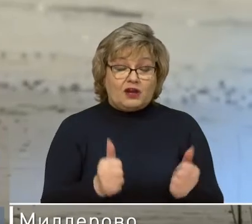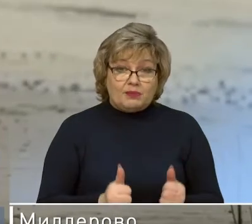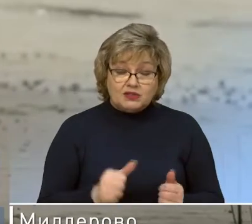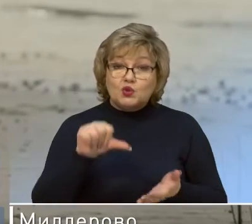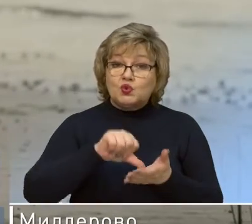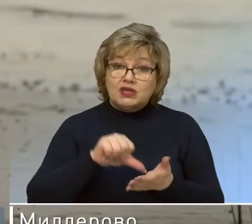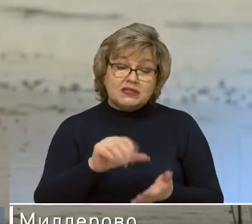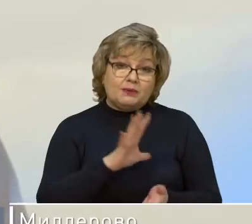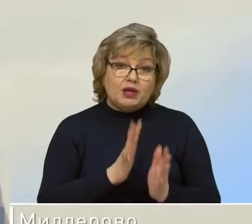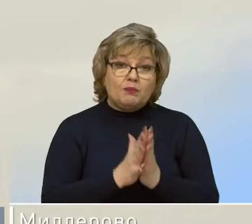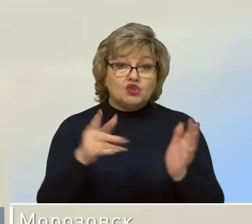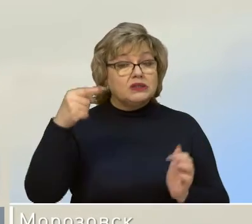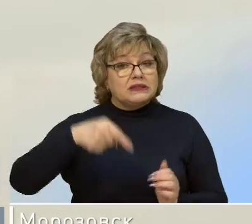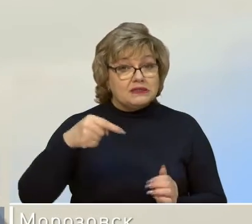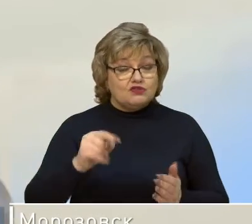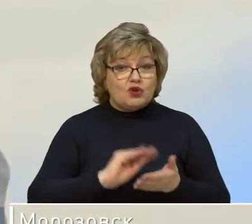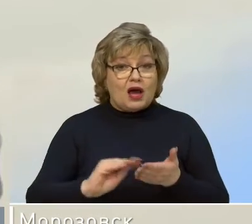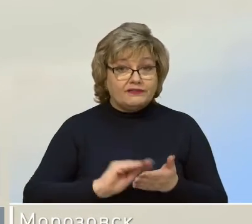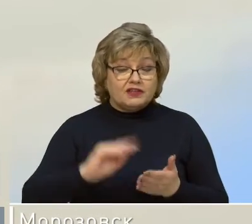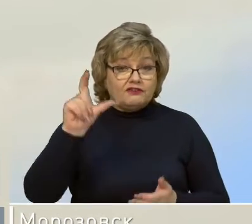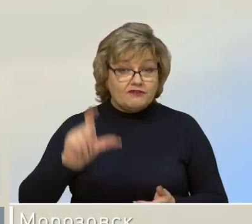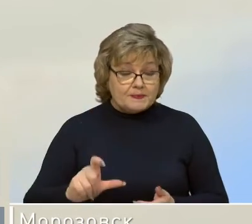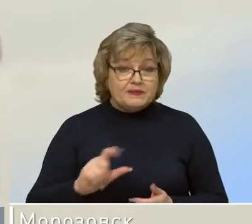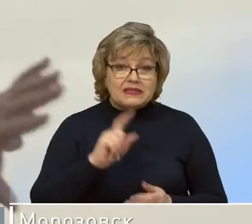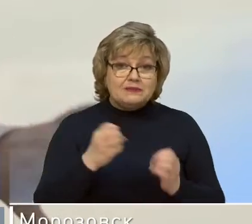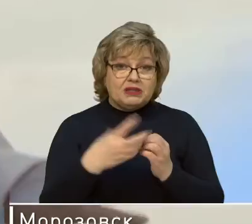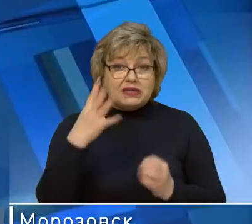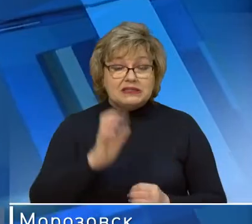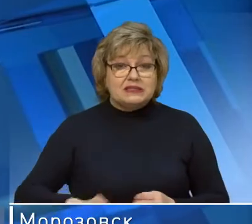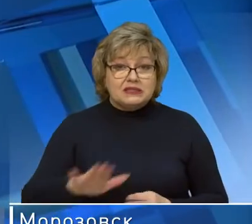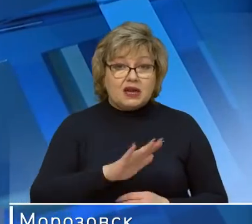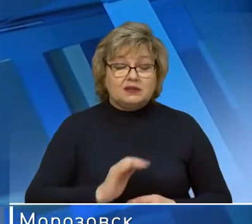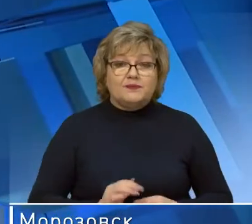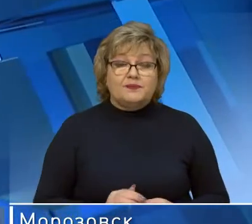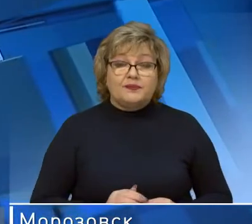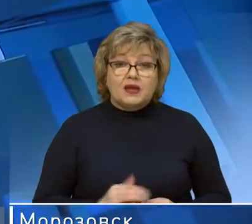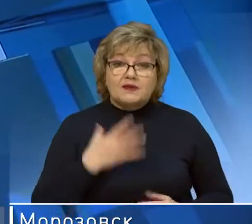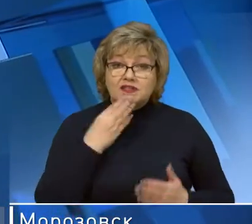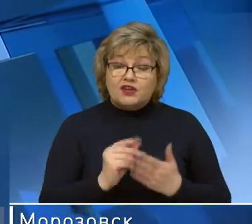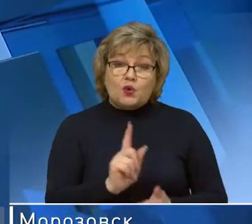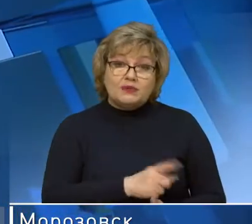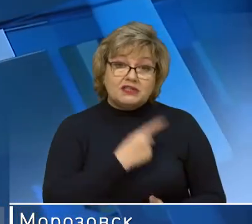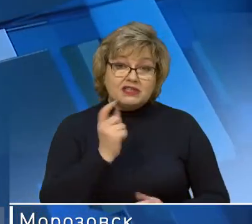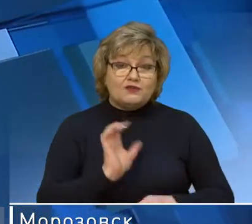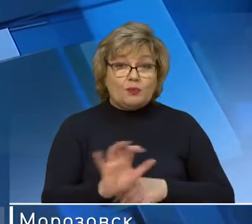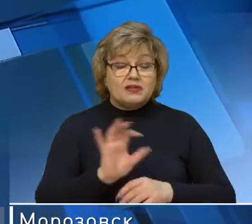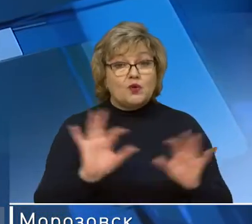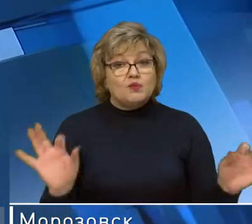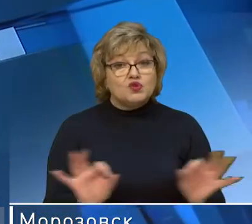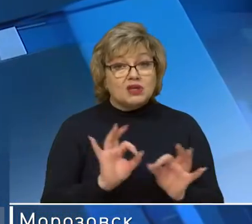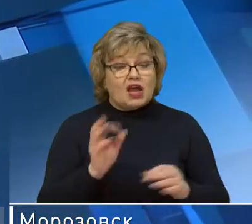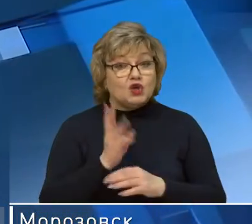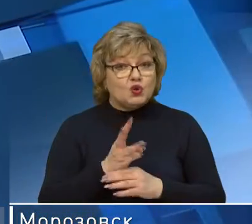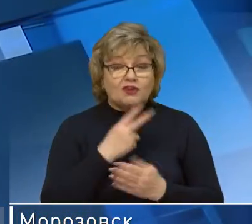Участие приняли больше тысячи авторов проектов из 15 стран. Своё мастерство в производстве музыкальных